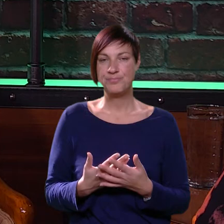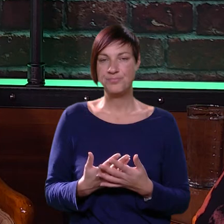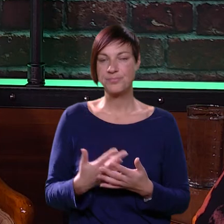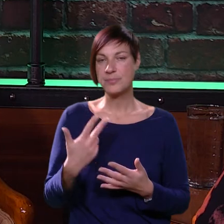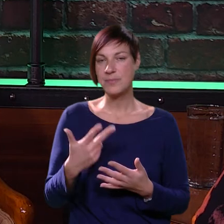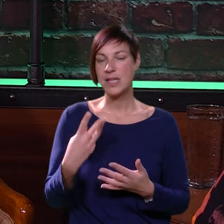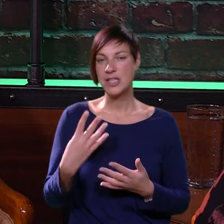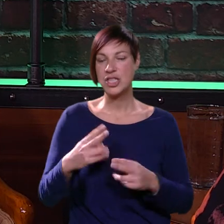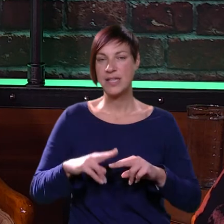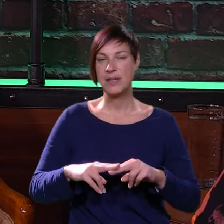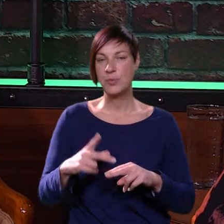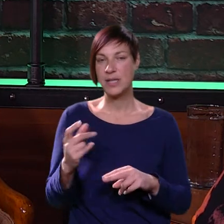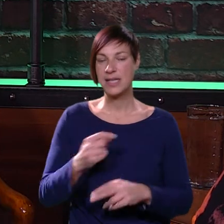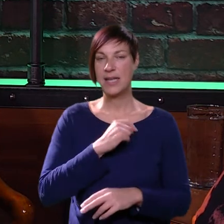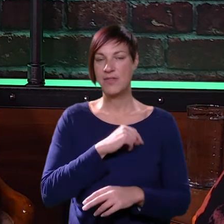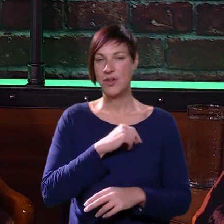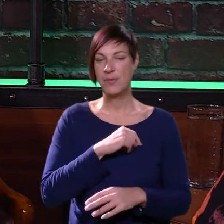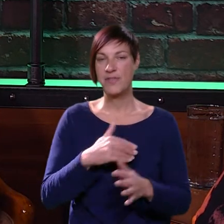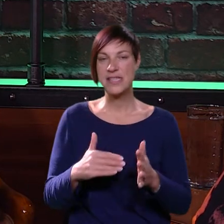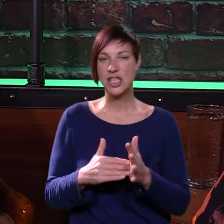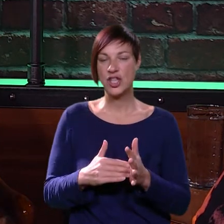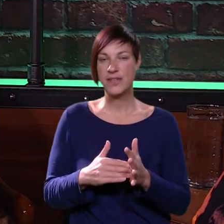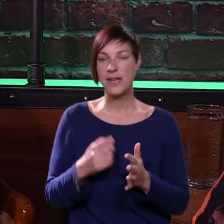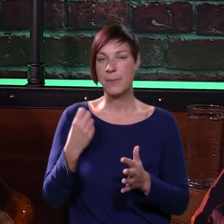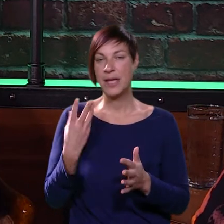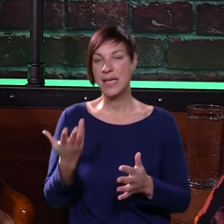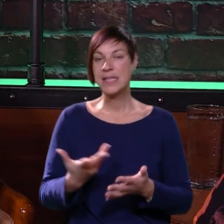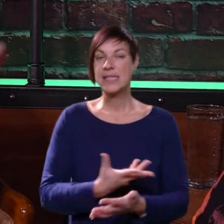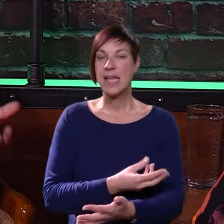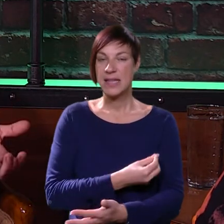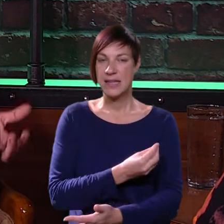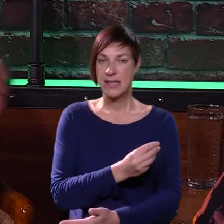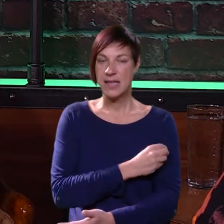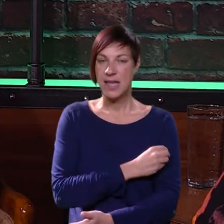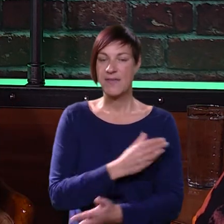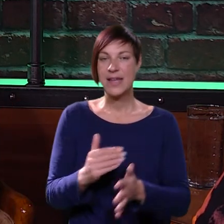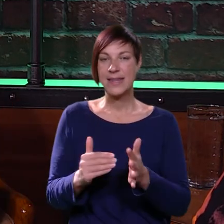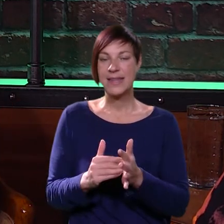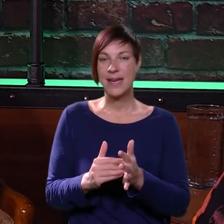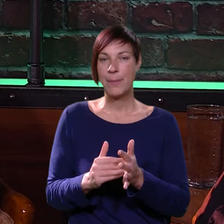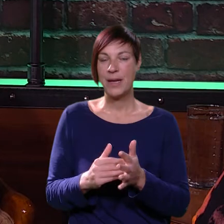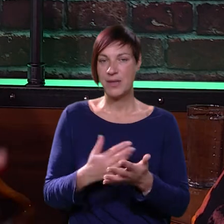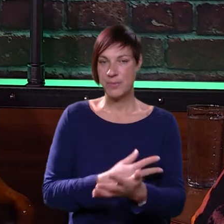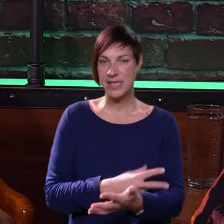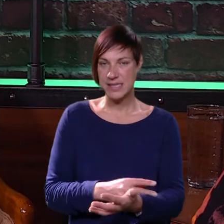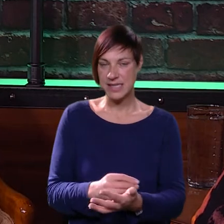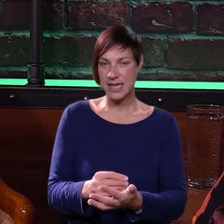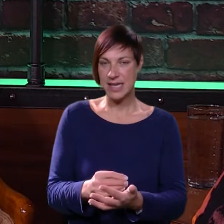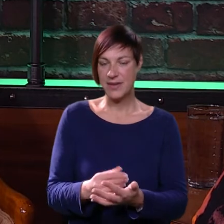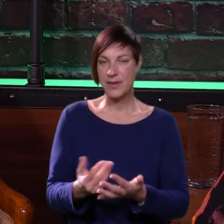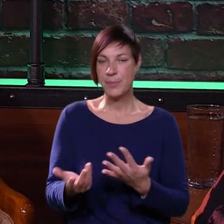Iako 3-4 puta dnevno, obavezno treba, bez obzira, kada se da ova inzulin, opet bi se trebalo iz krvi